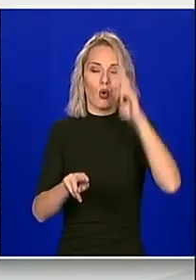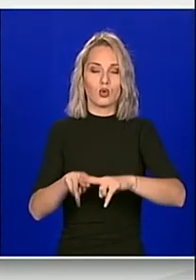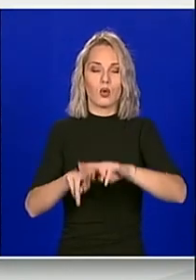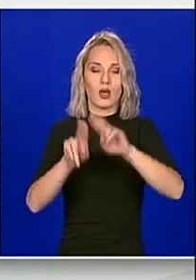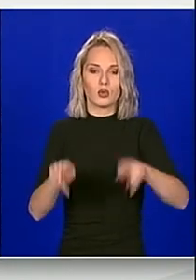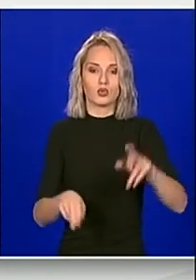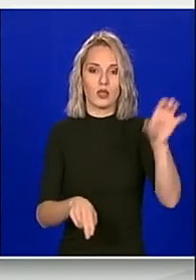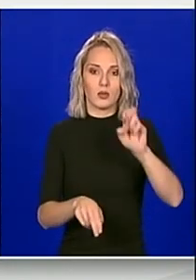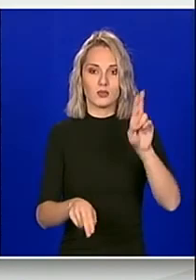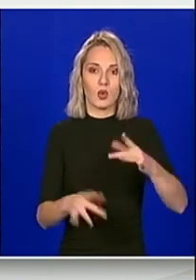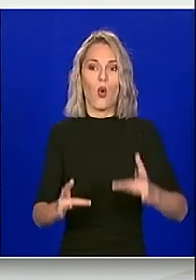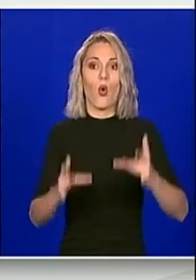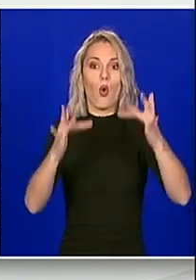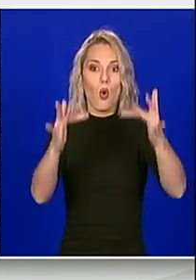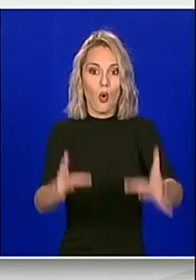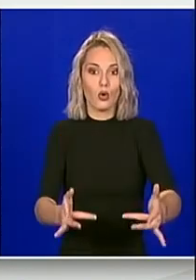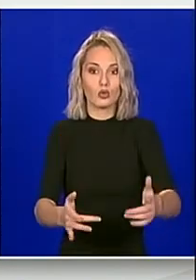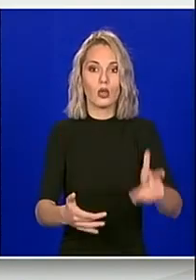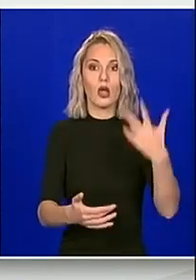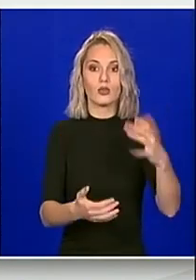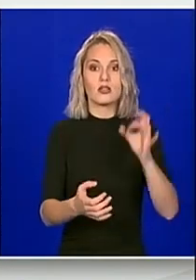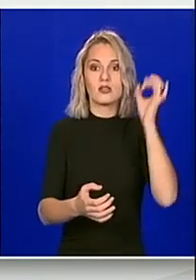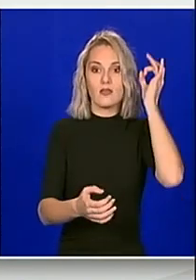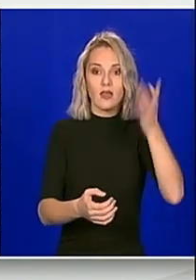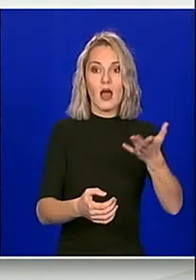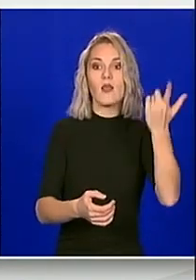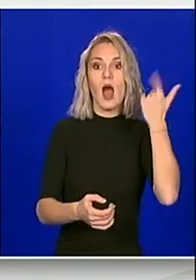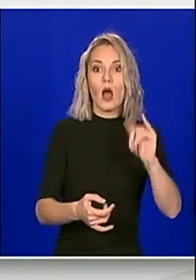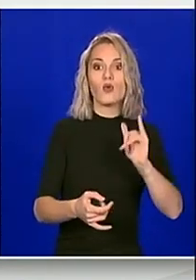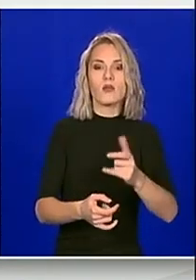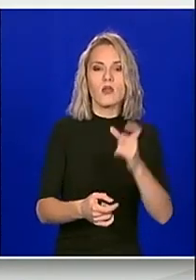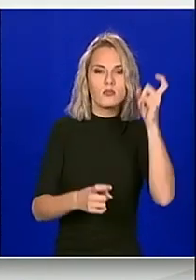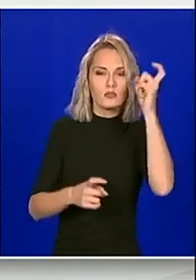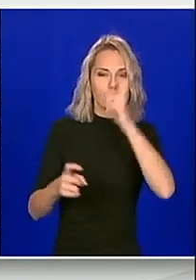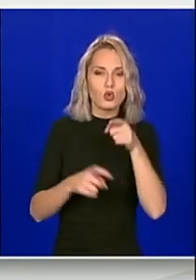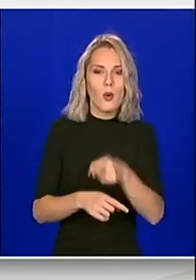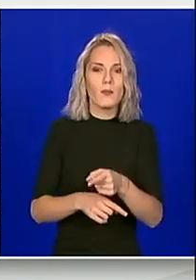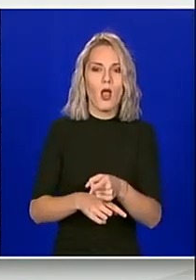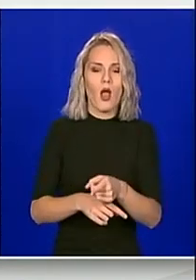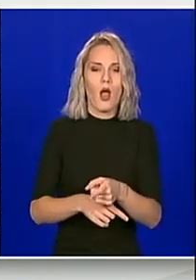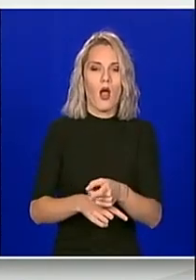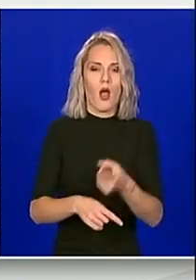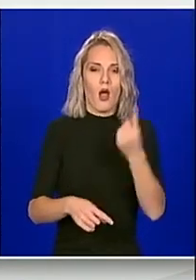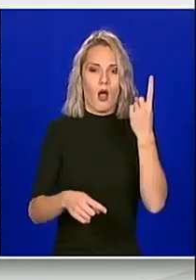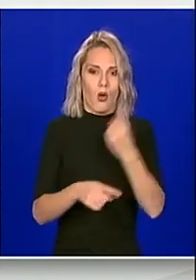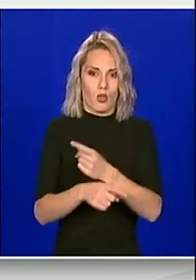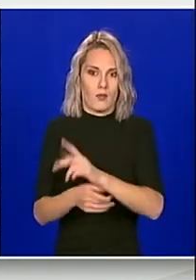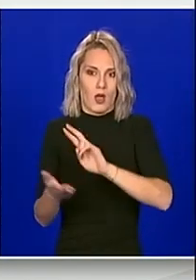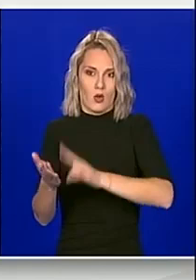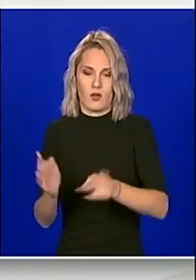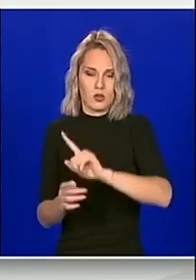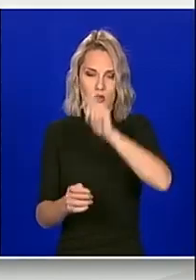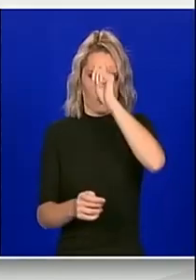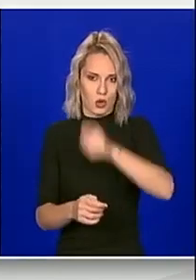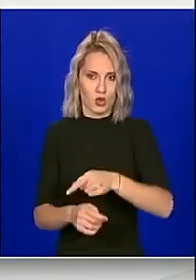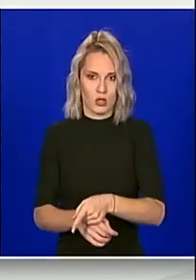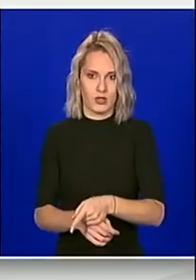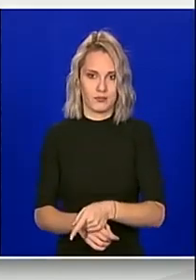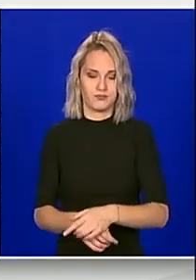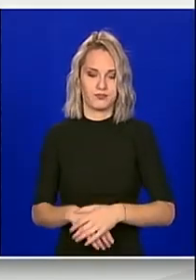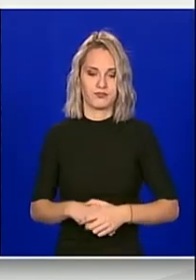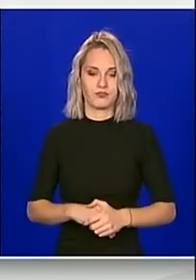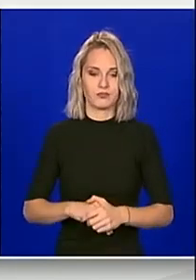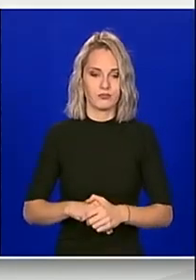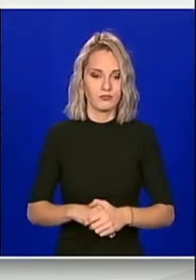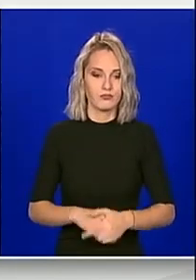omogućavamo odgodu ovrhe na roku 30 dana, kada se radi o sumnji da su pojedine odredbe ugovora nepoštene. S obzirom